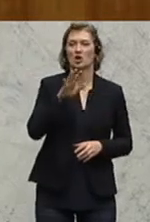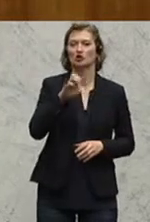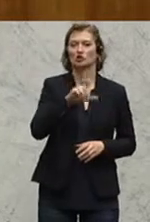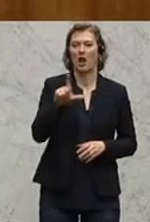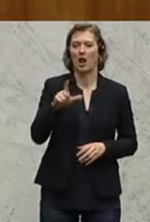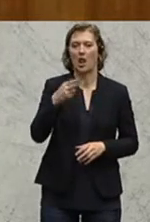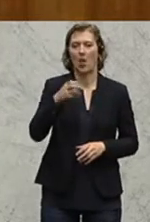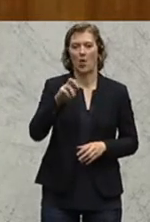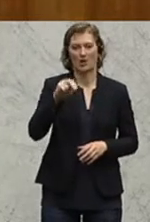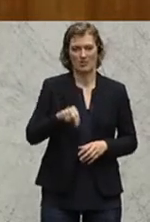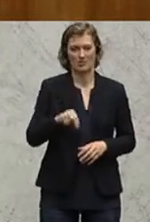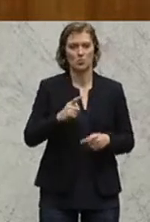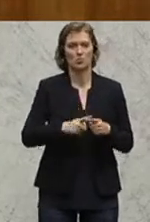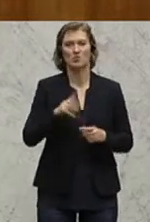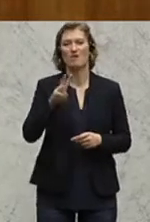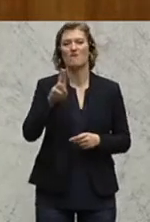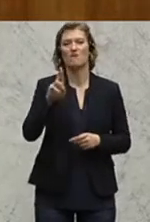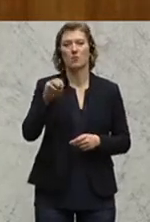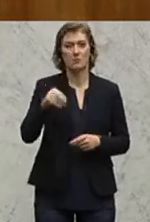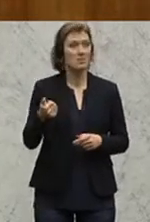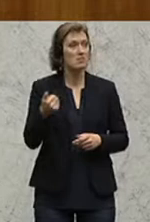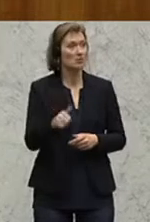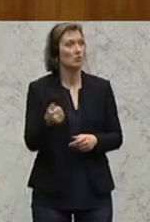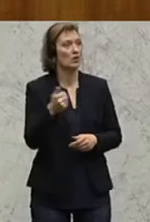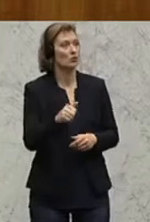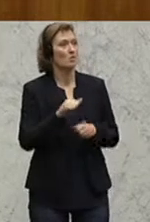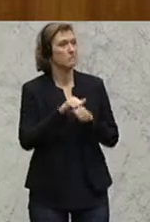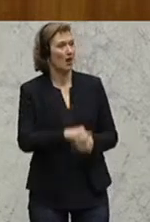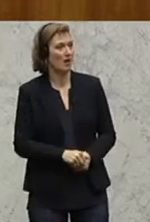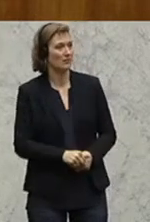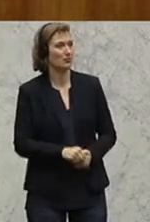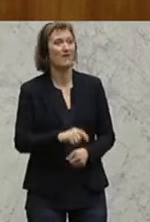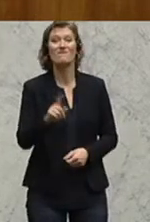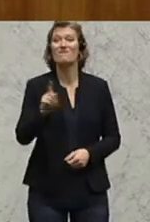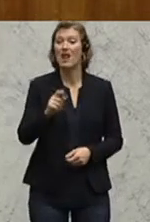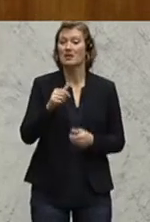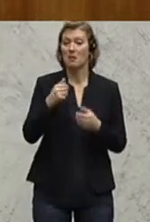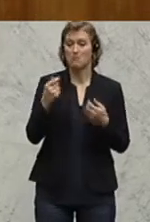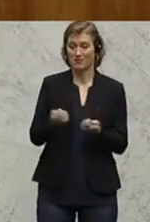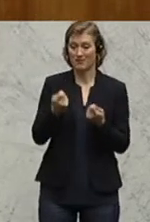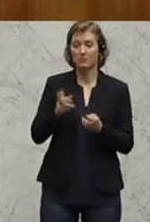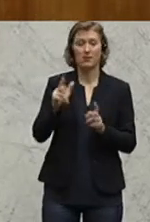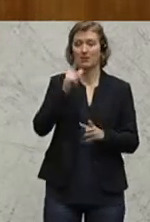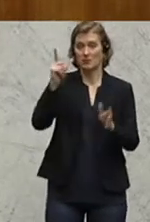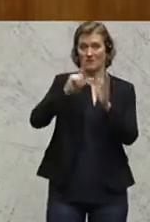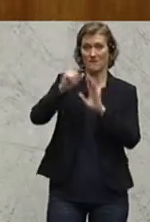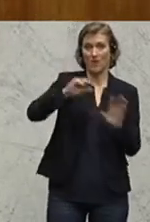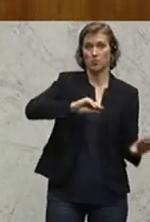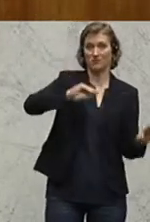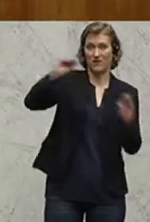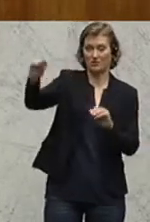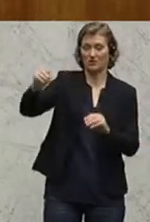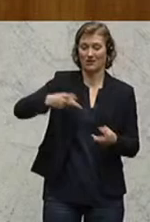Kollege Wurben, was dort an Belastungen zukommt. Interessanterweise genau auf die Betriebe, die nicht auswandern können, die auch den